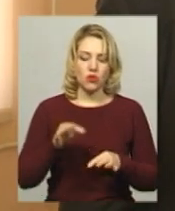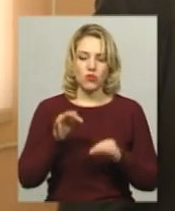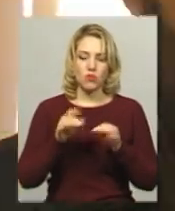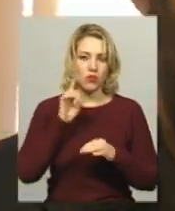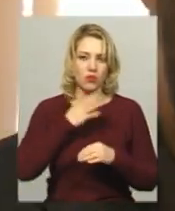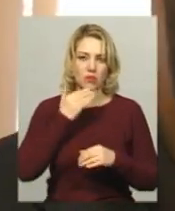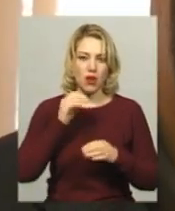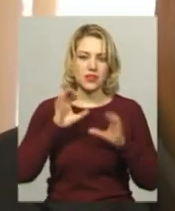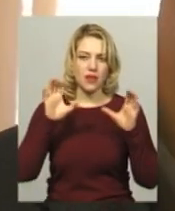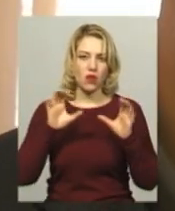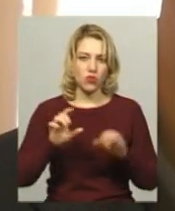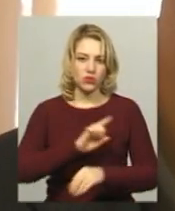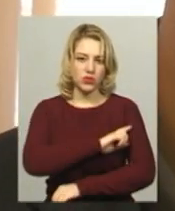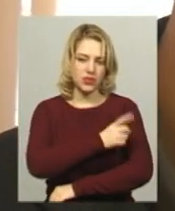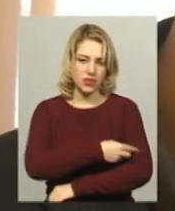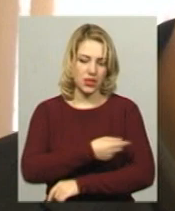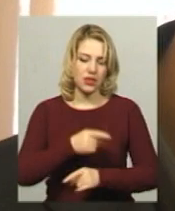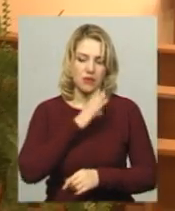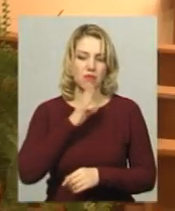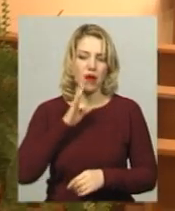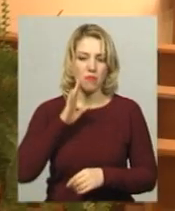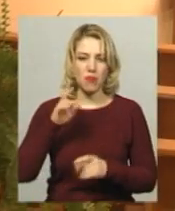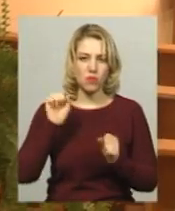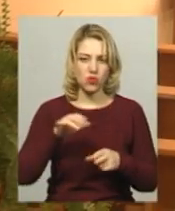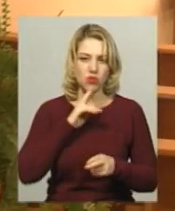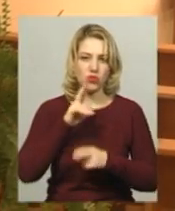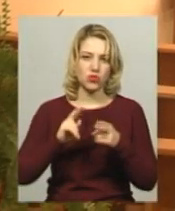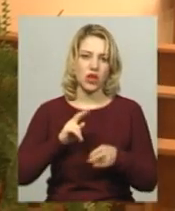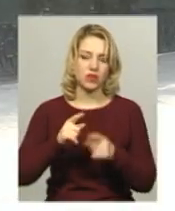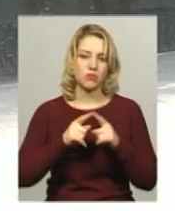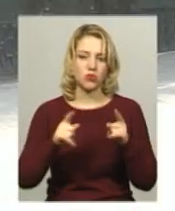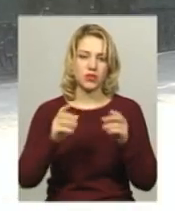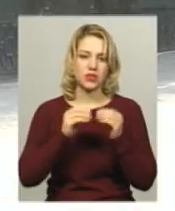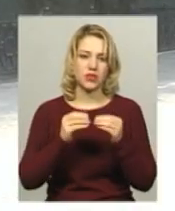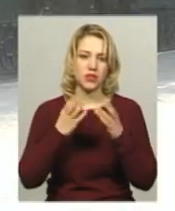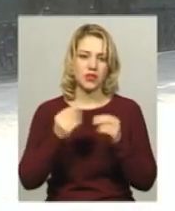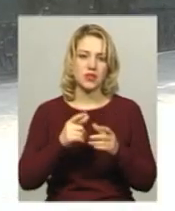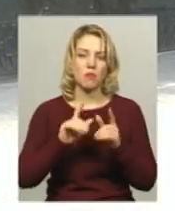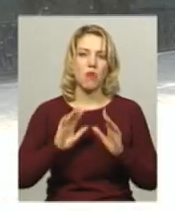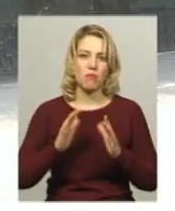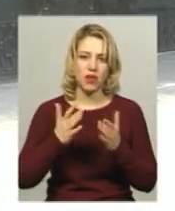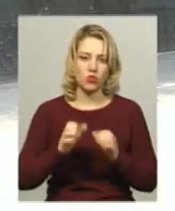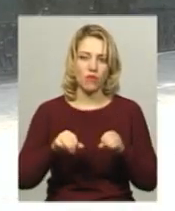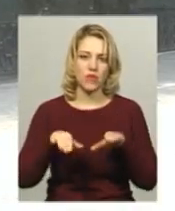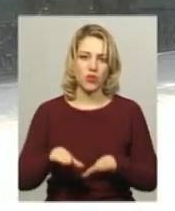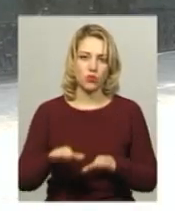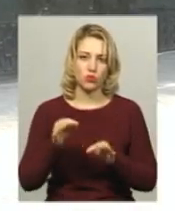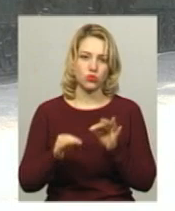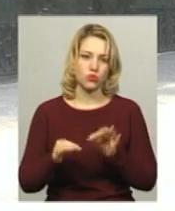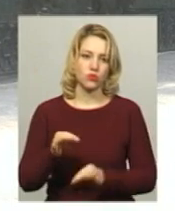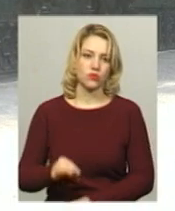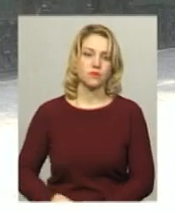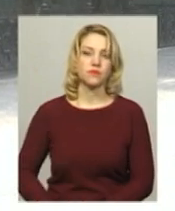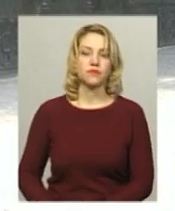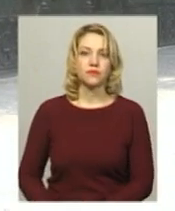законної сили, додає Богдан Базарник. Мама школяра може її оскаржити протягом 10 днів з моменту вироку суду. Анастасія Олексюк, Іван Мовчан,